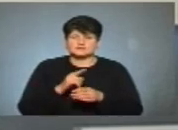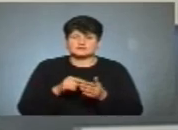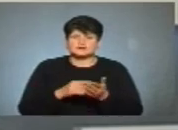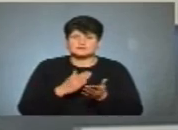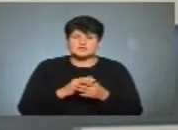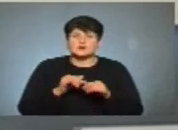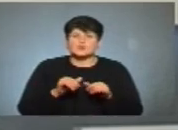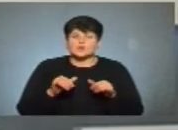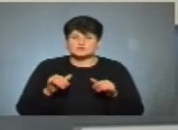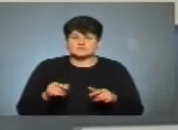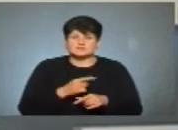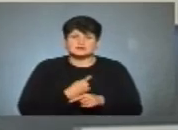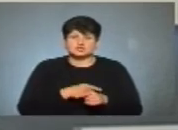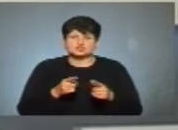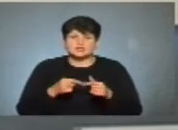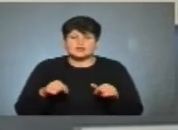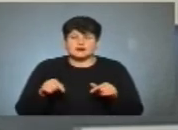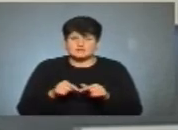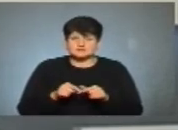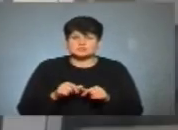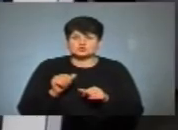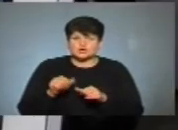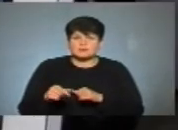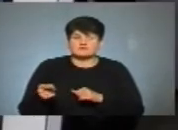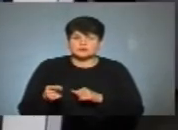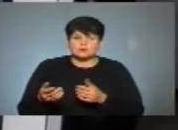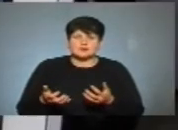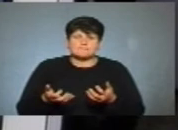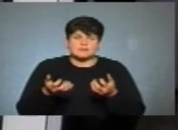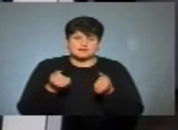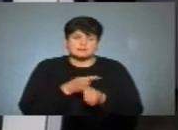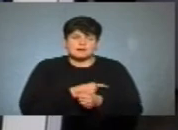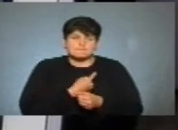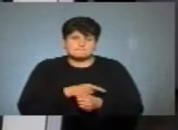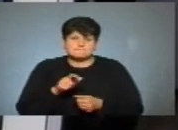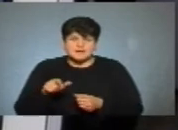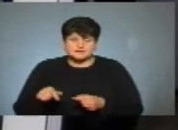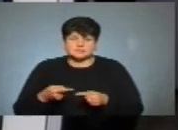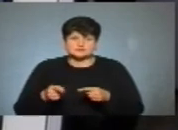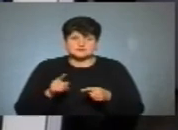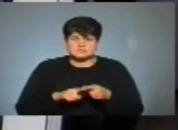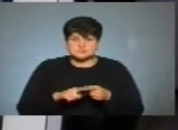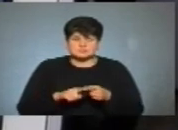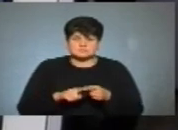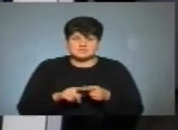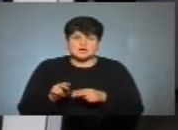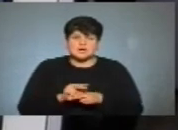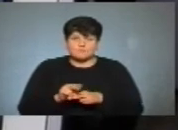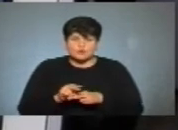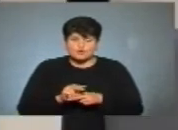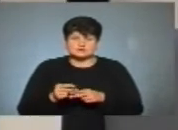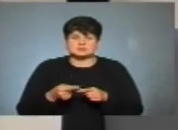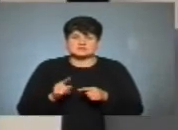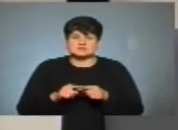розвиток на медичній галузі, зокрема і в Тернополі, підтримка медиків, це ремонти, це